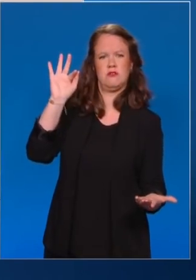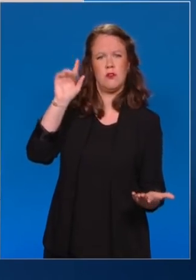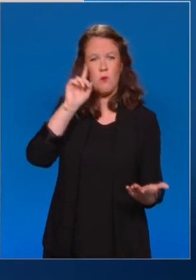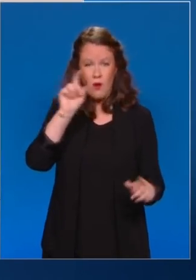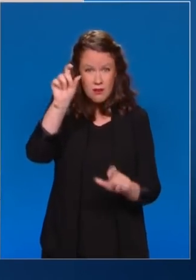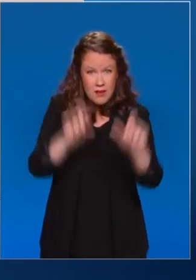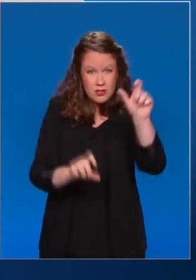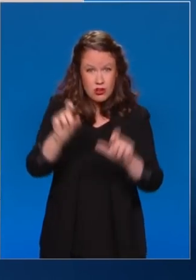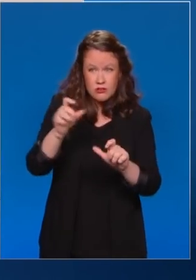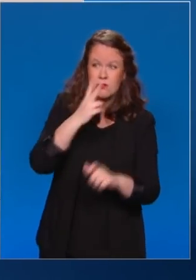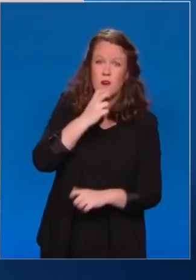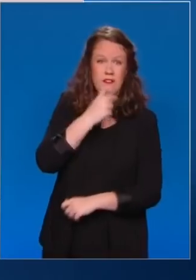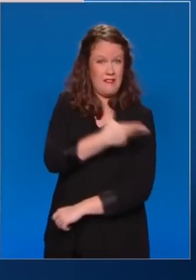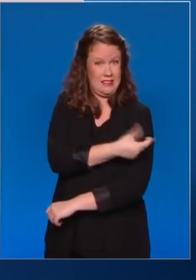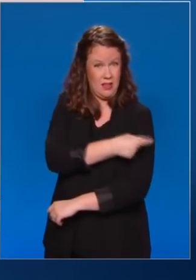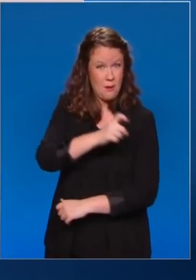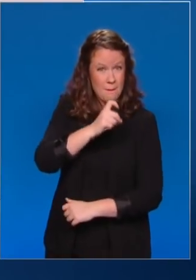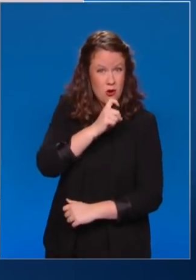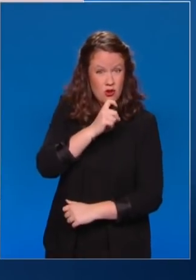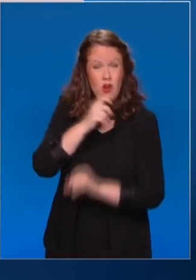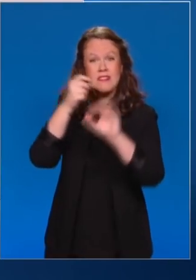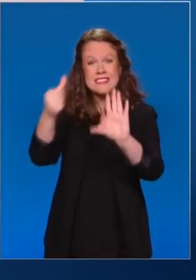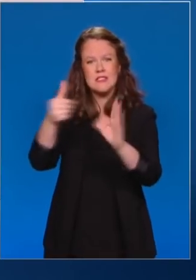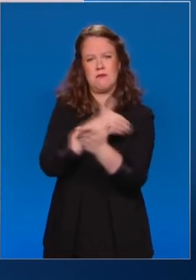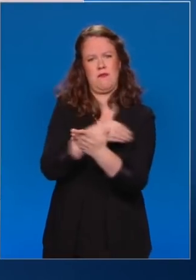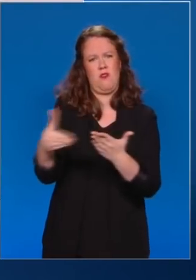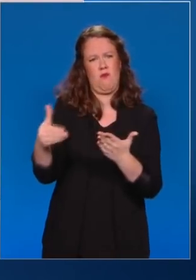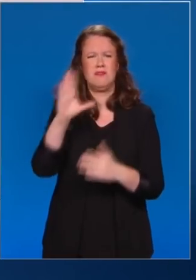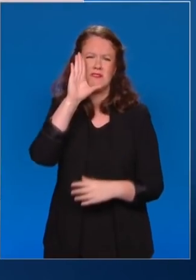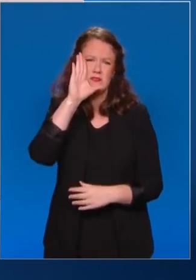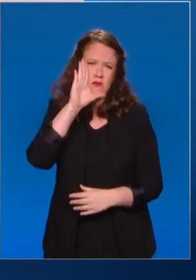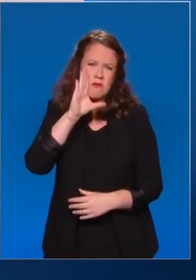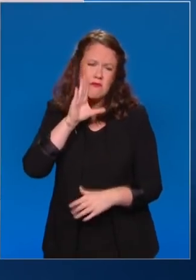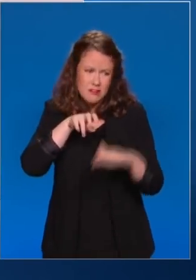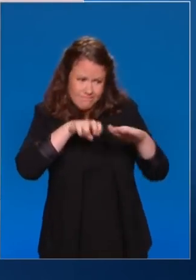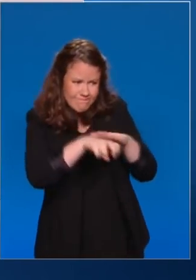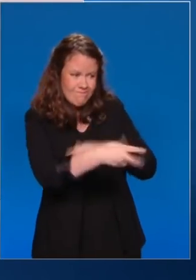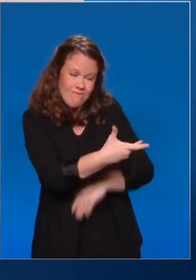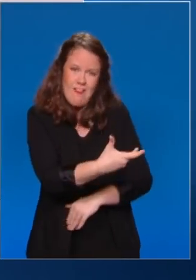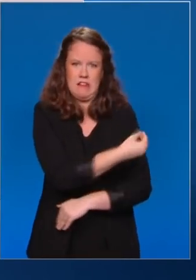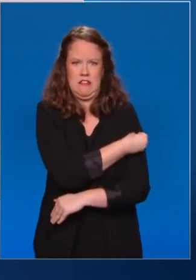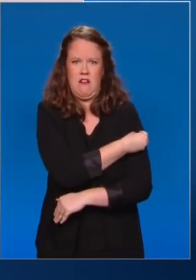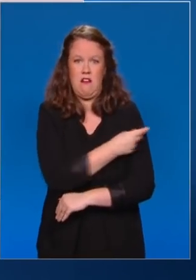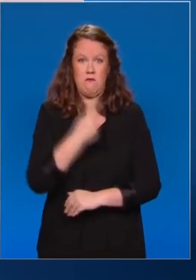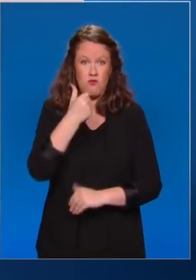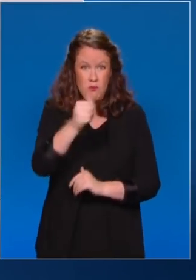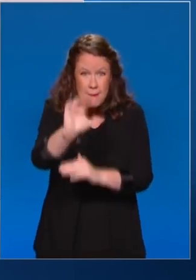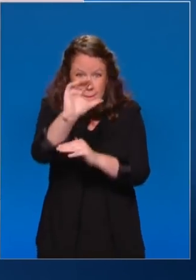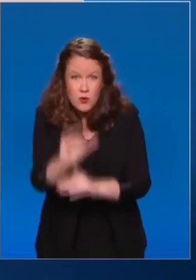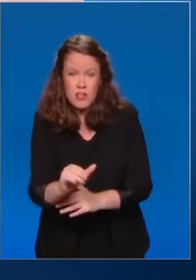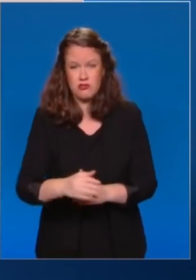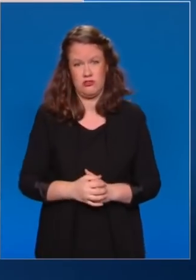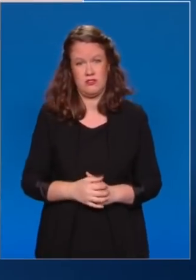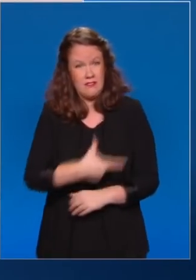reçu aucune dose de vaccin. Vaccinez-vous, vaccinez-vous pour vous protéger. La vaccination est